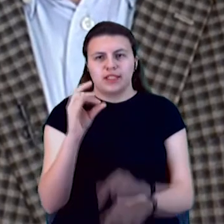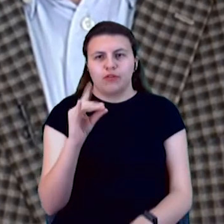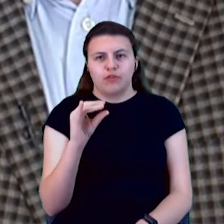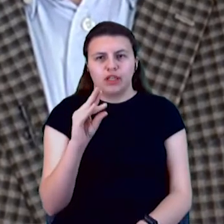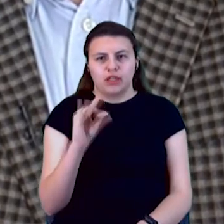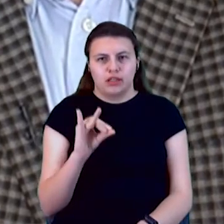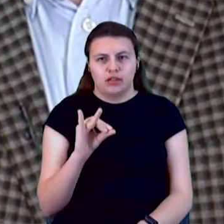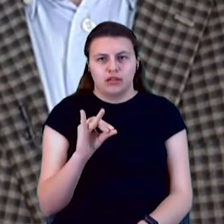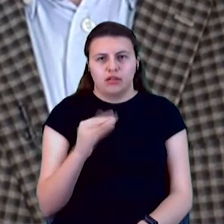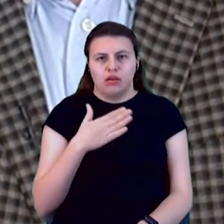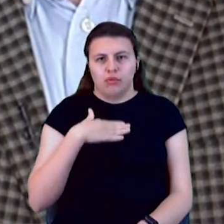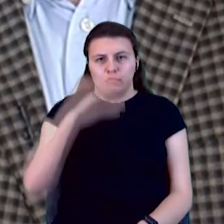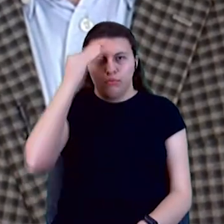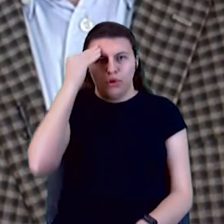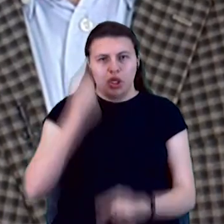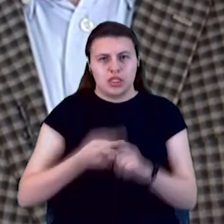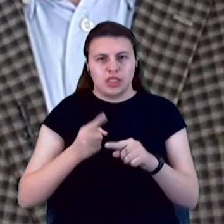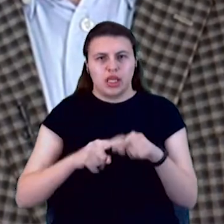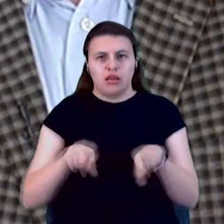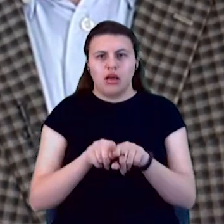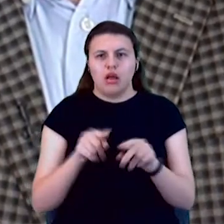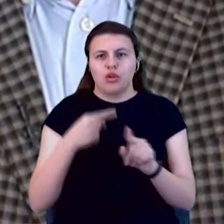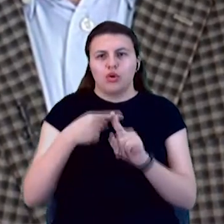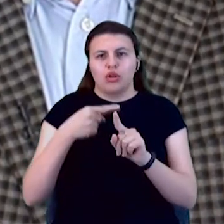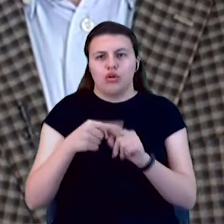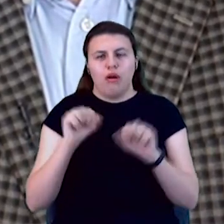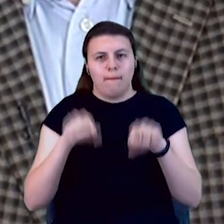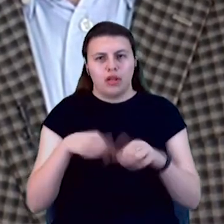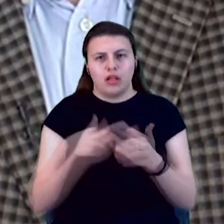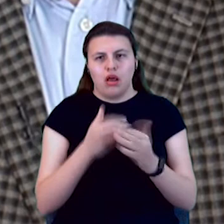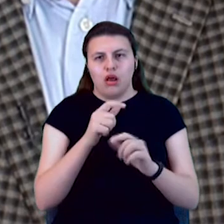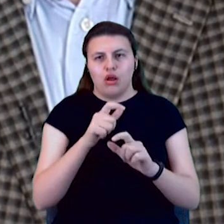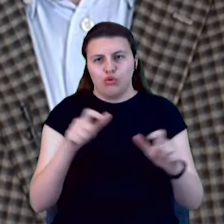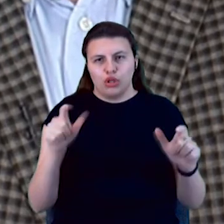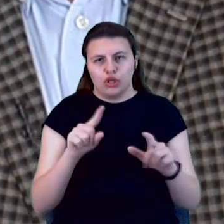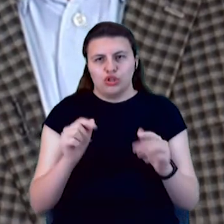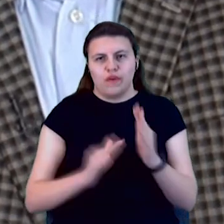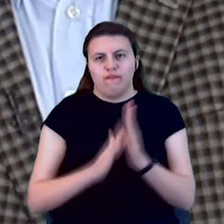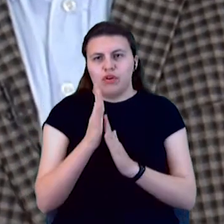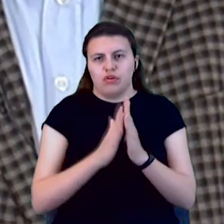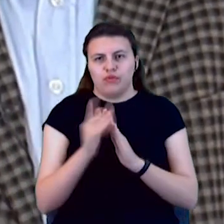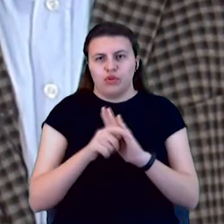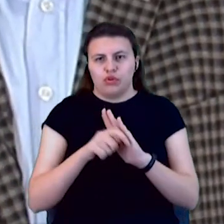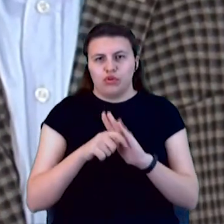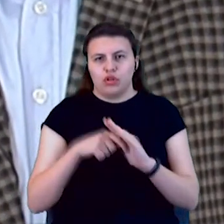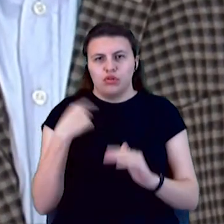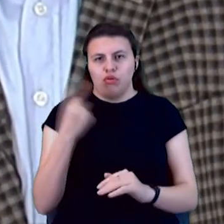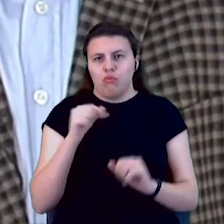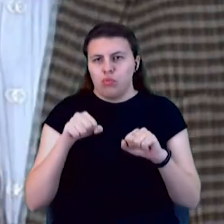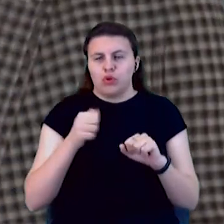Бо на мій погляд, це така додаткова можливість для людей, які щось вирощують у Донецькій області. Можливість заробити я маю на увазі.